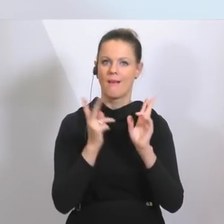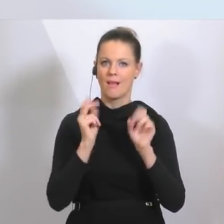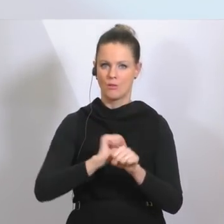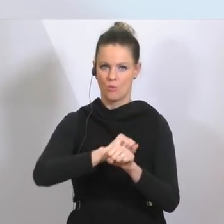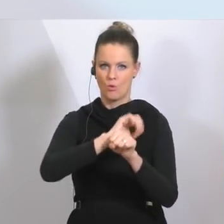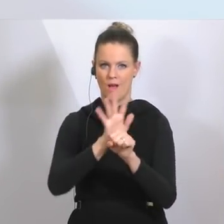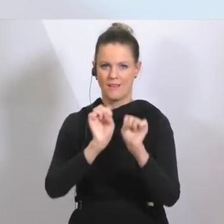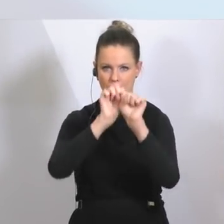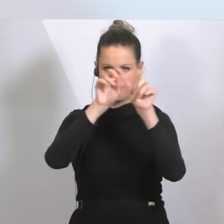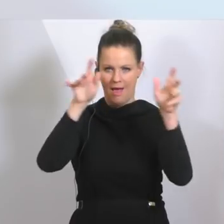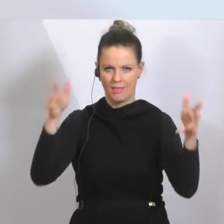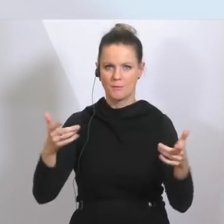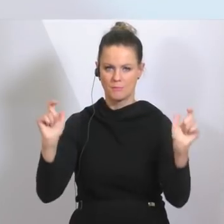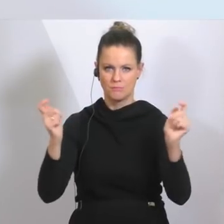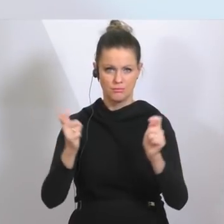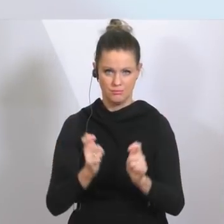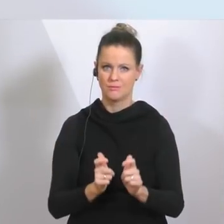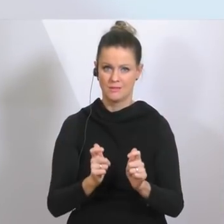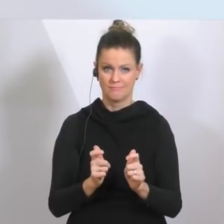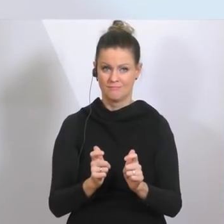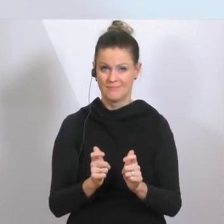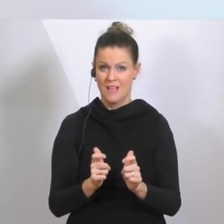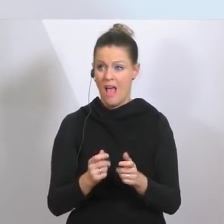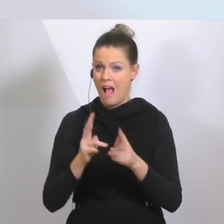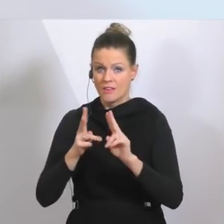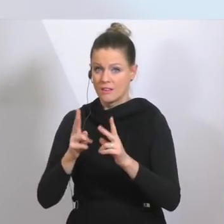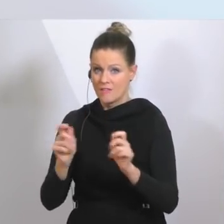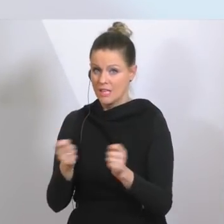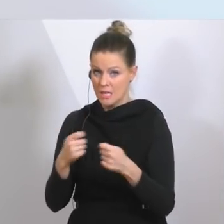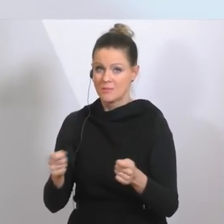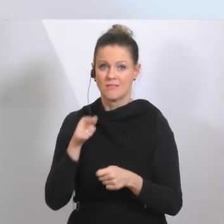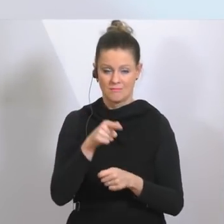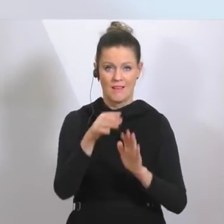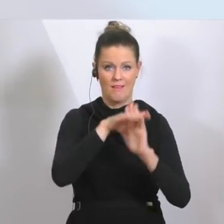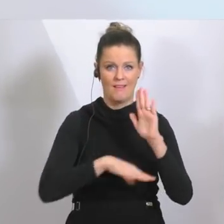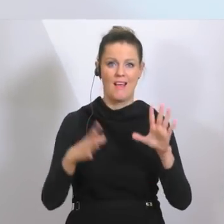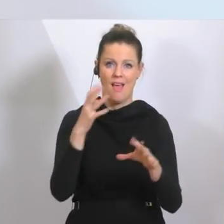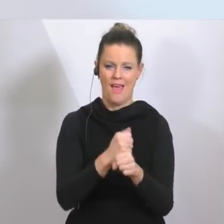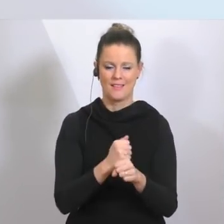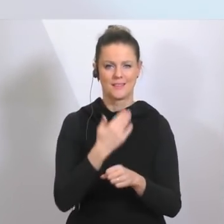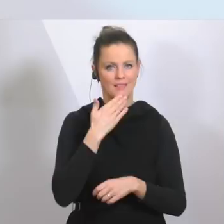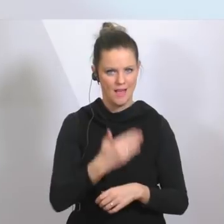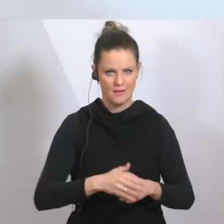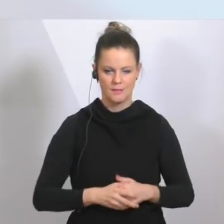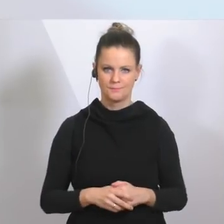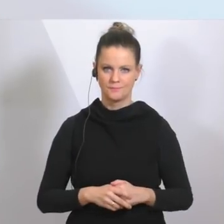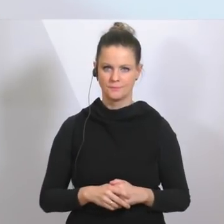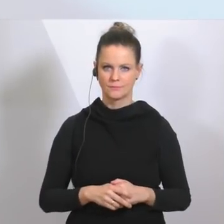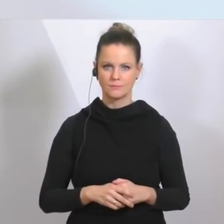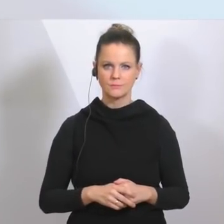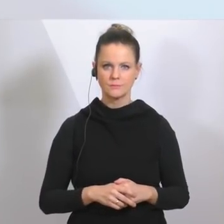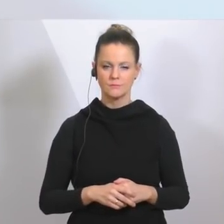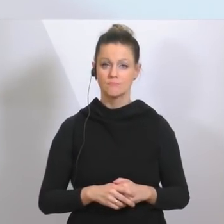-Pandemie alternativlos sind, auch einhalten. Es ist aber nicht alternativlos, dass es